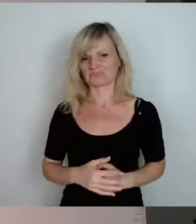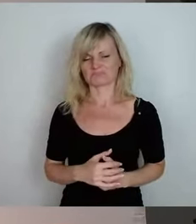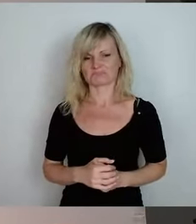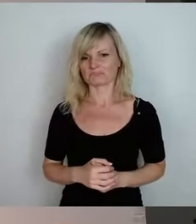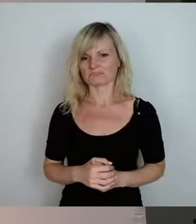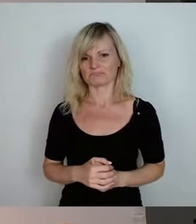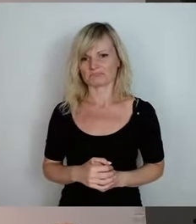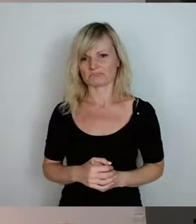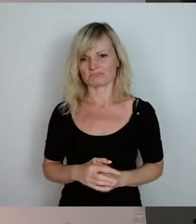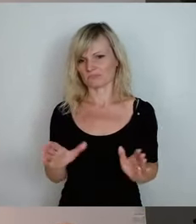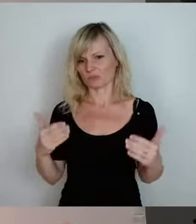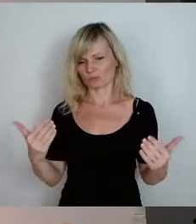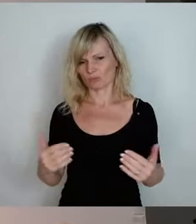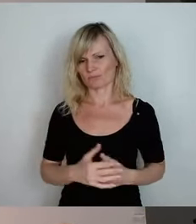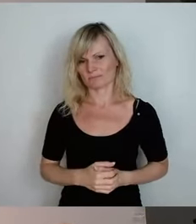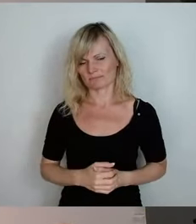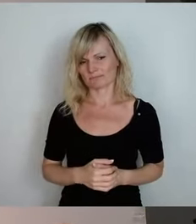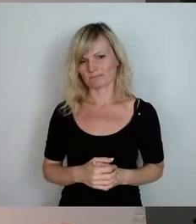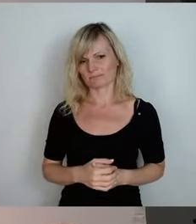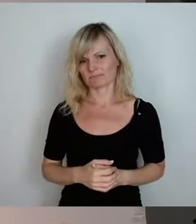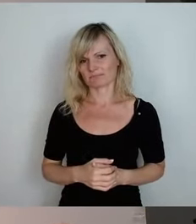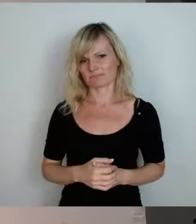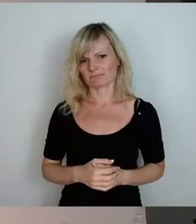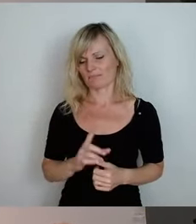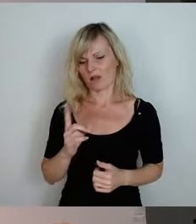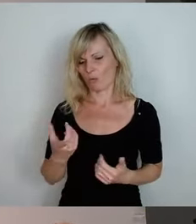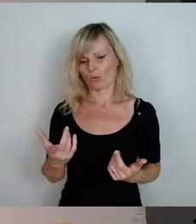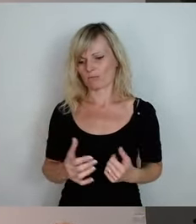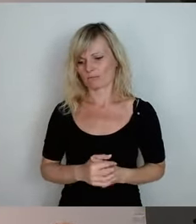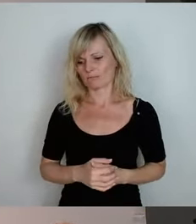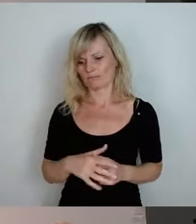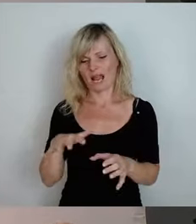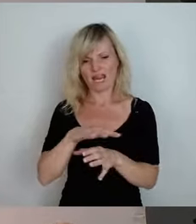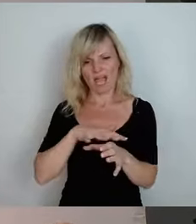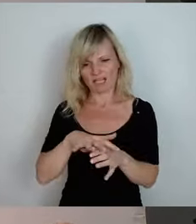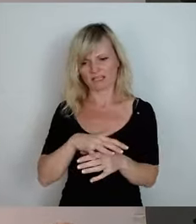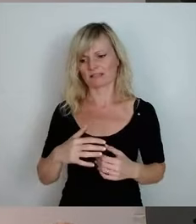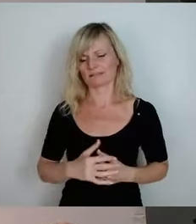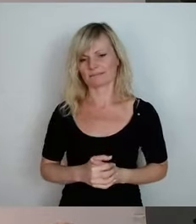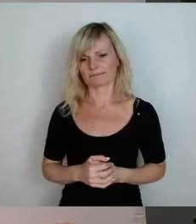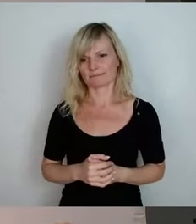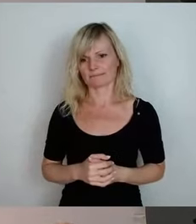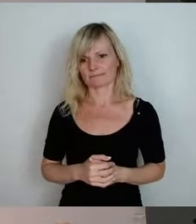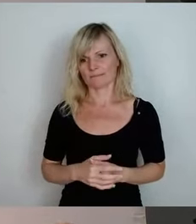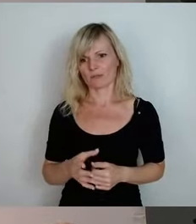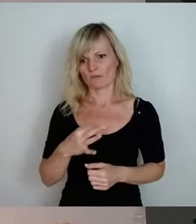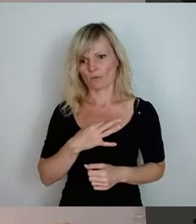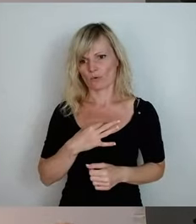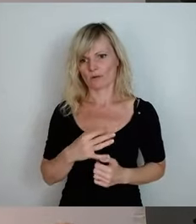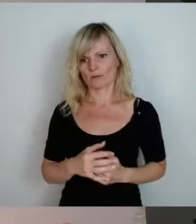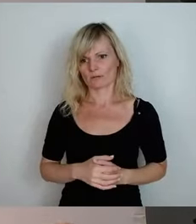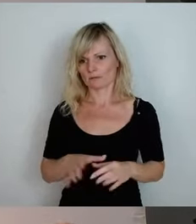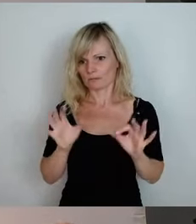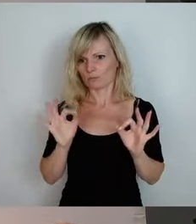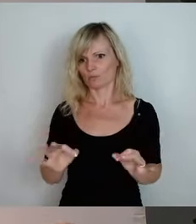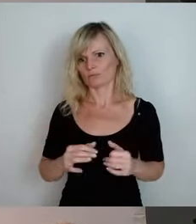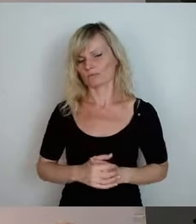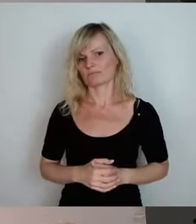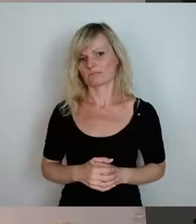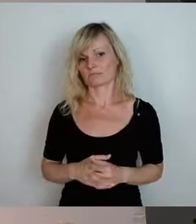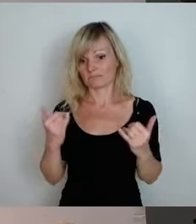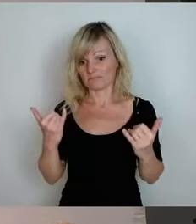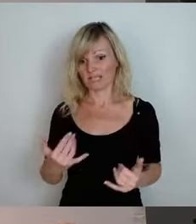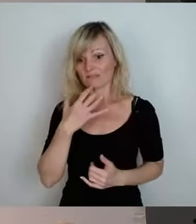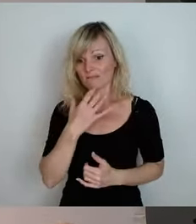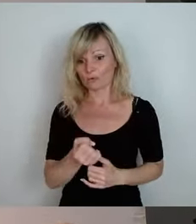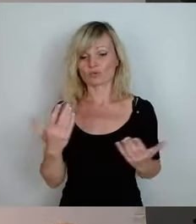Also, das meine ich jetzt als Kommune, das meine ich auch als Land. Und es geht uns ja doch sehr gut. Und was wir uns jetzt noch wünschen, was es